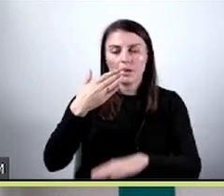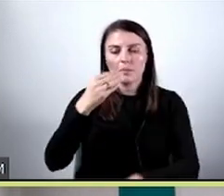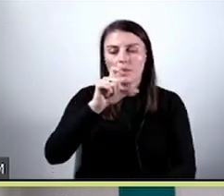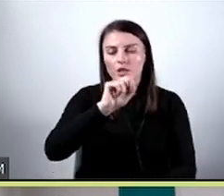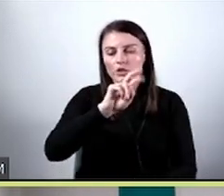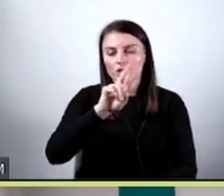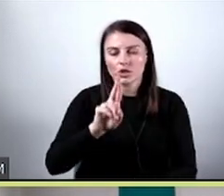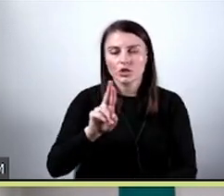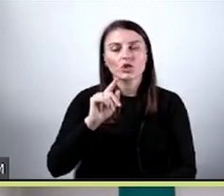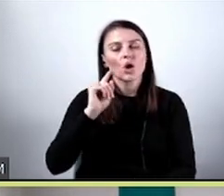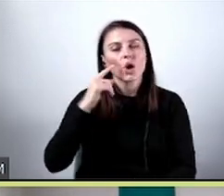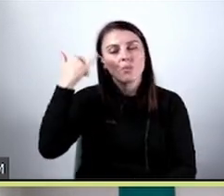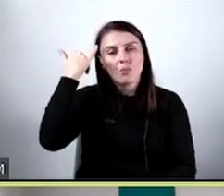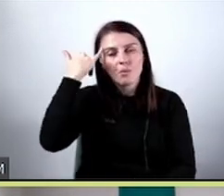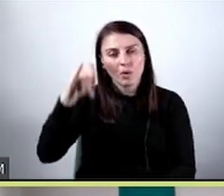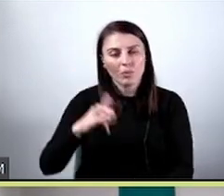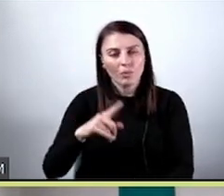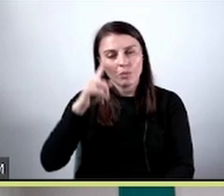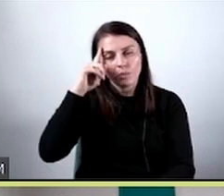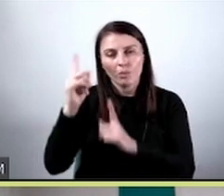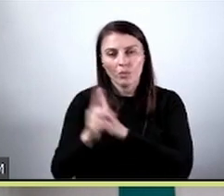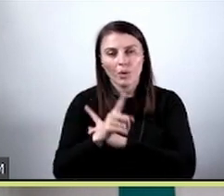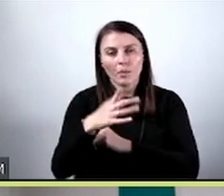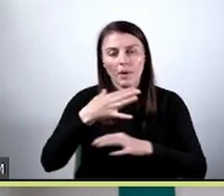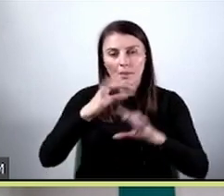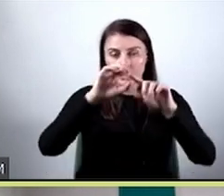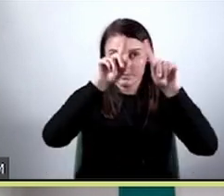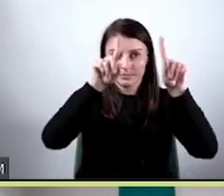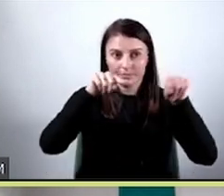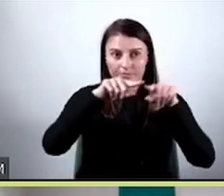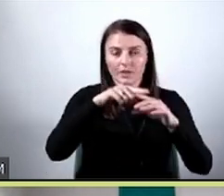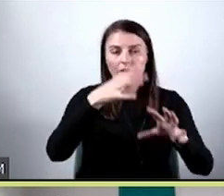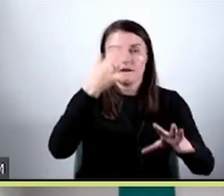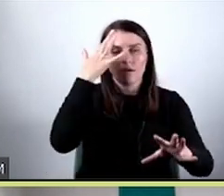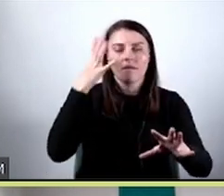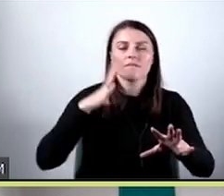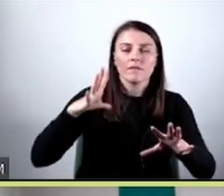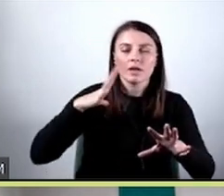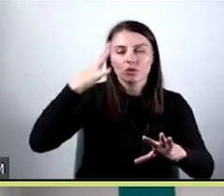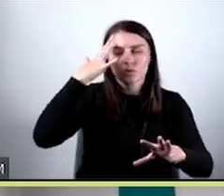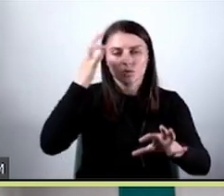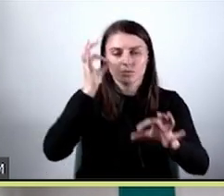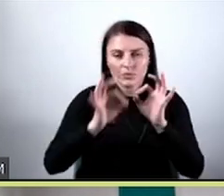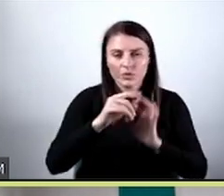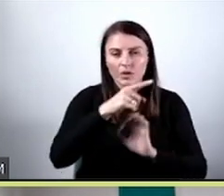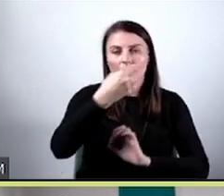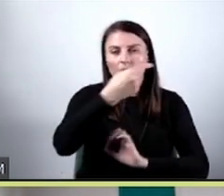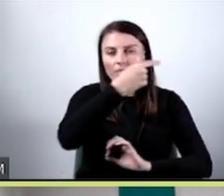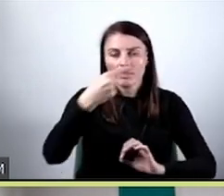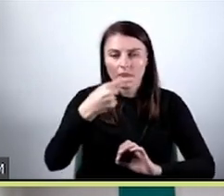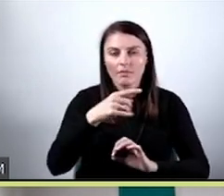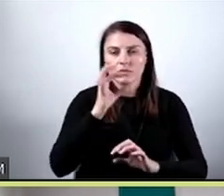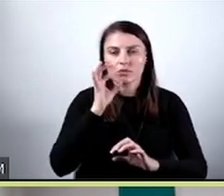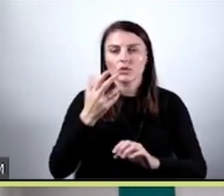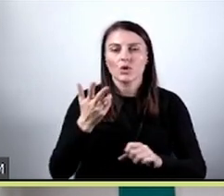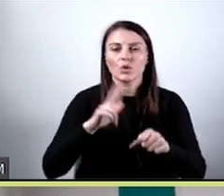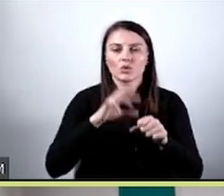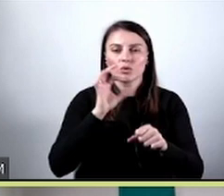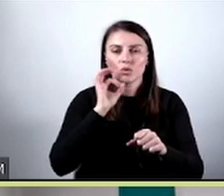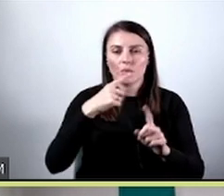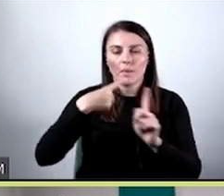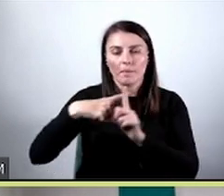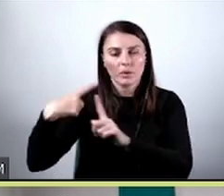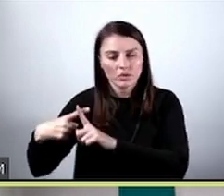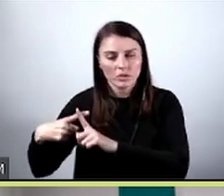tak jak wspomniałam, na przekątnej mamy wartości prawidłowe, czyli wartości negatywne, które zostały sklasyfikowane negatywnie i wartości pozytywne, które zostały pozytywnie